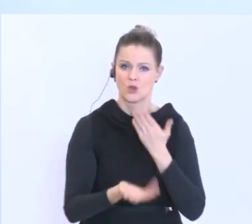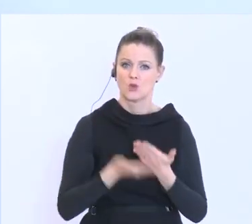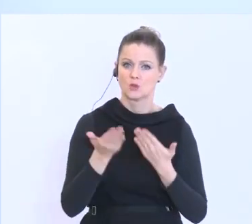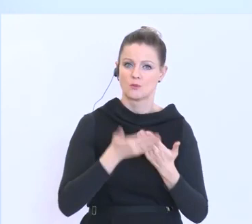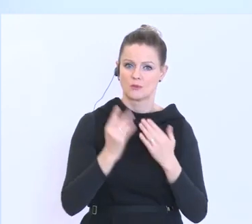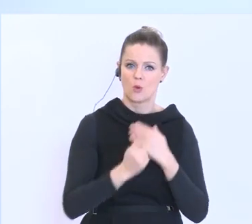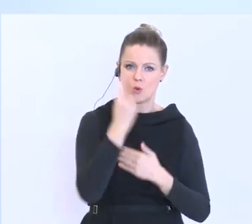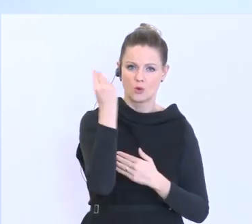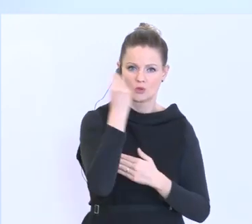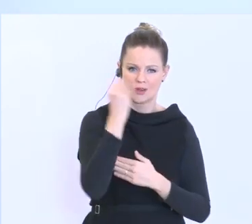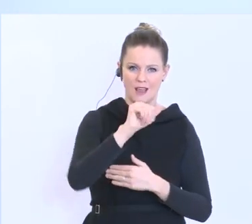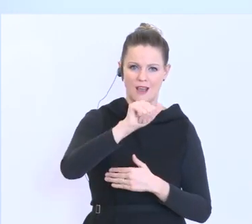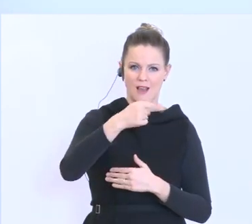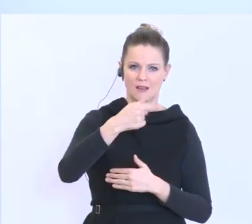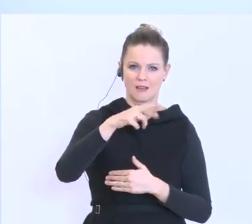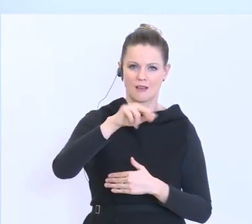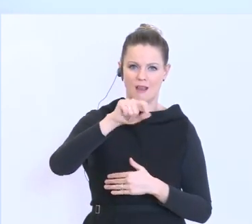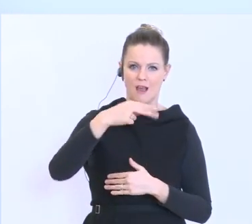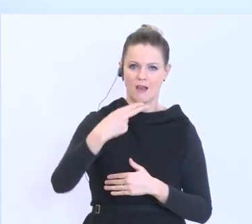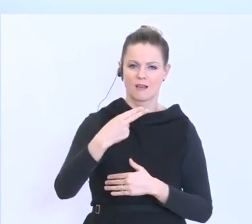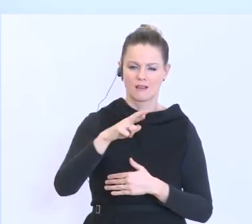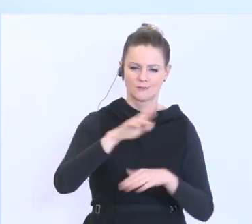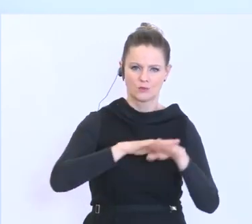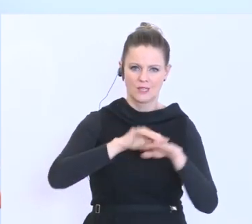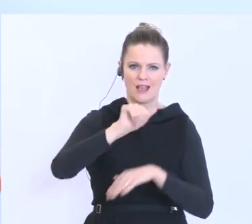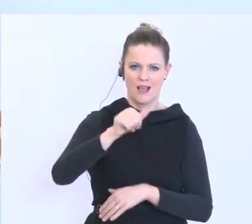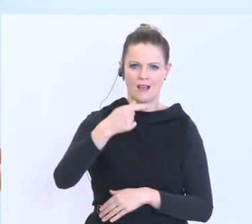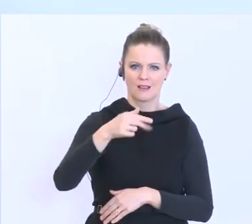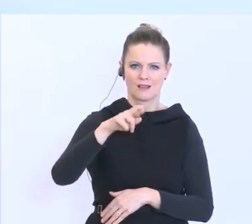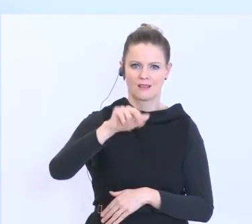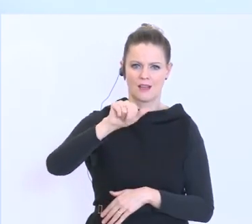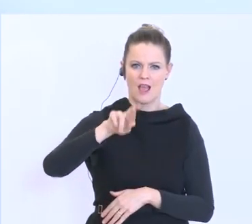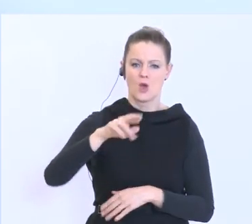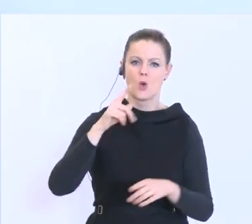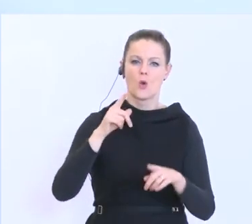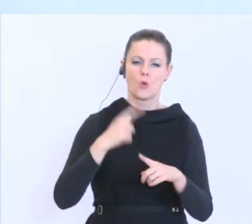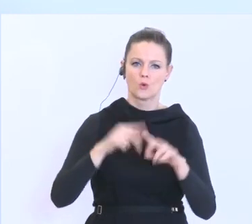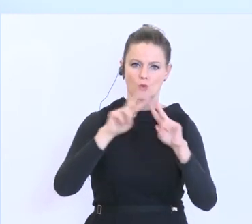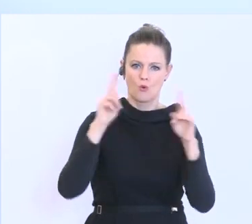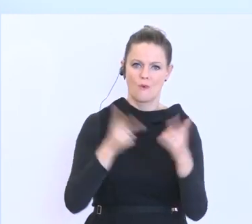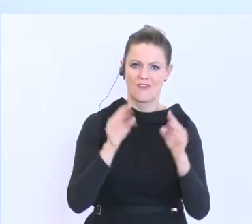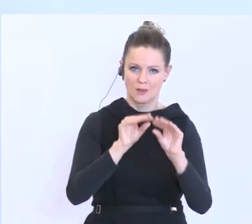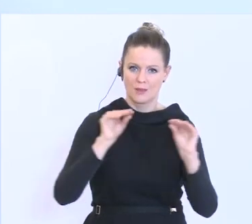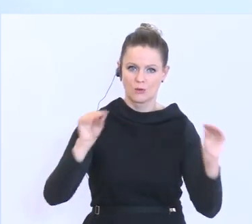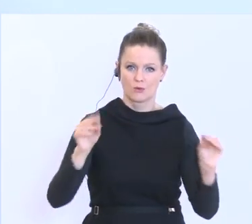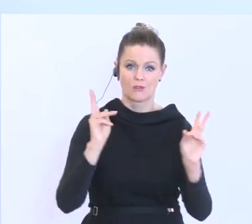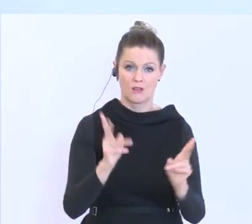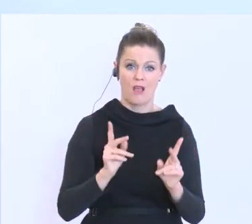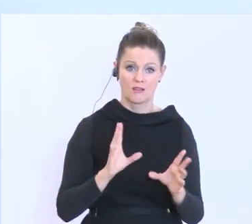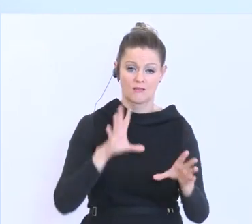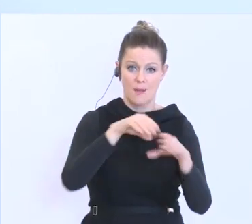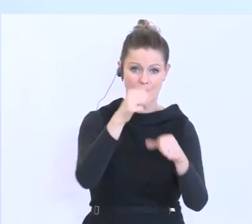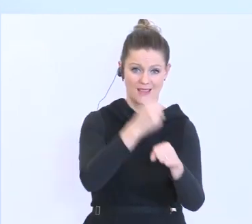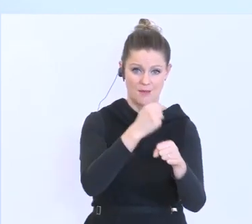mit der Hochschule für Agrar- und Umweltpädagogik. Hier gibt es die Möglichkeit, sich die Zeit auf einen Betrieb jetzt dann auch in entsprechend als Praktikum